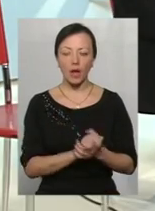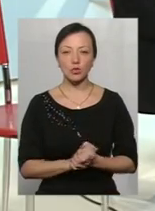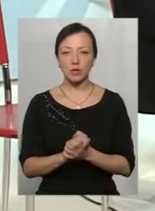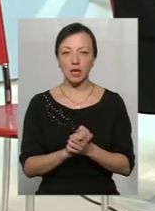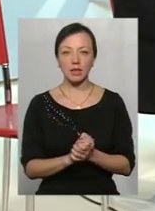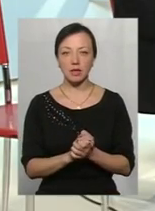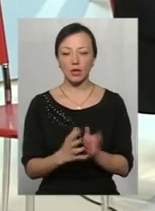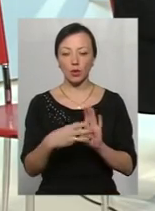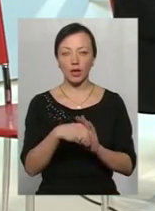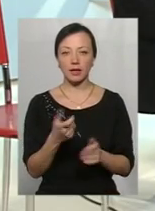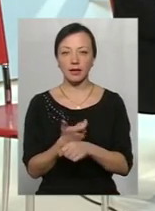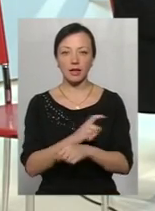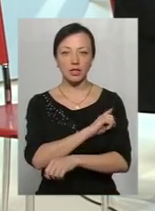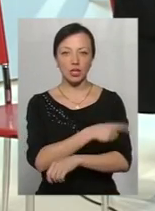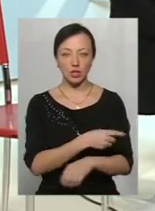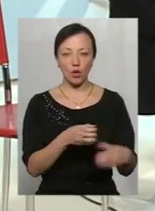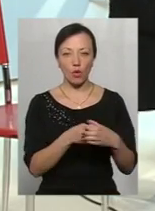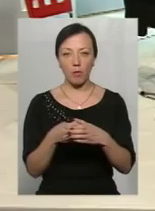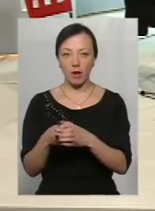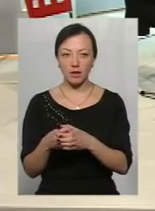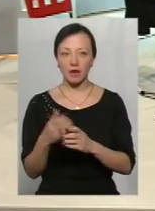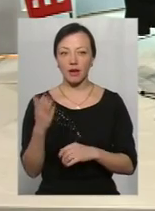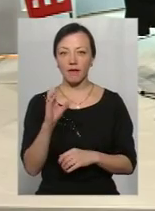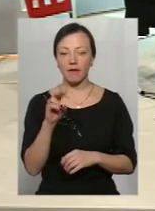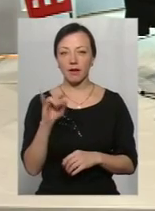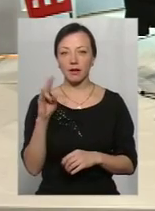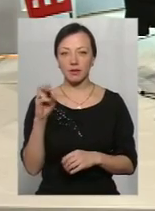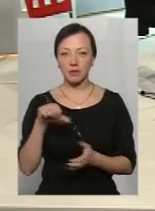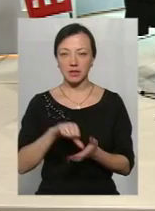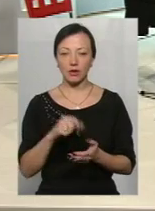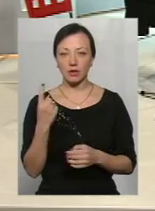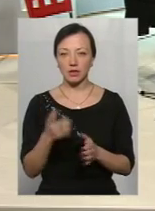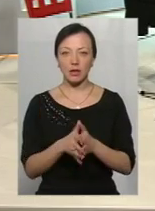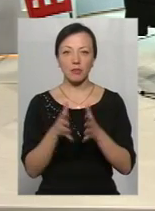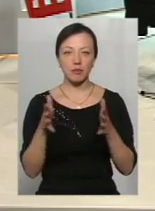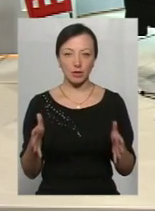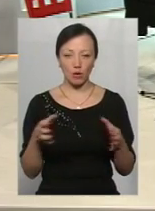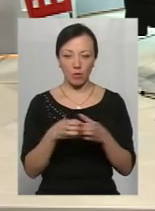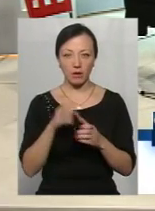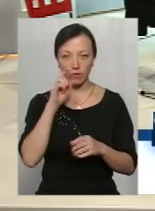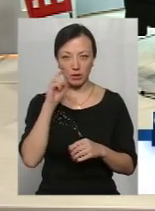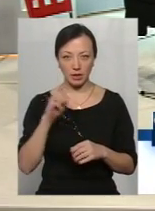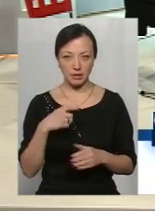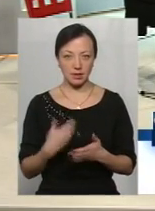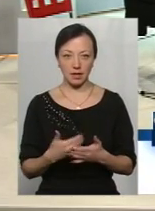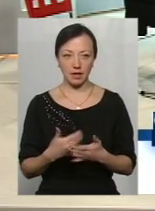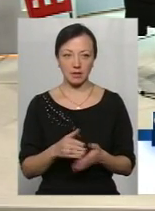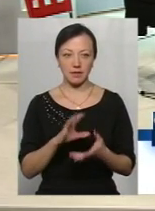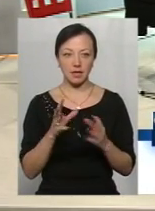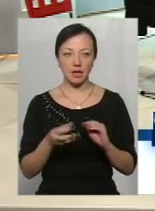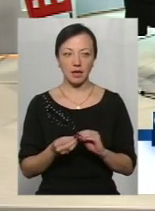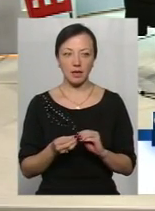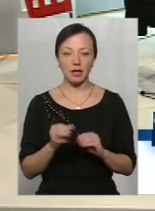доєднуються найсильніші громади. Пані Веліна, у нас представник однієї найбільшої громади в Україні, здається, взагалі,